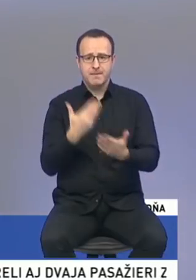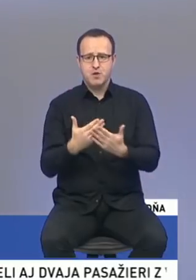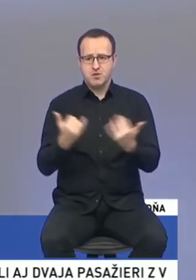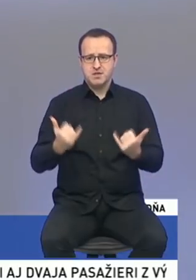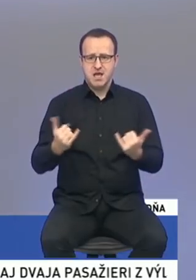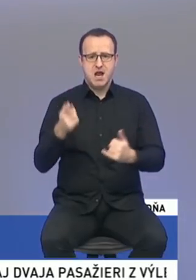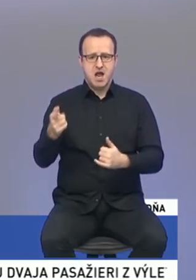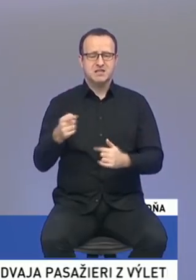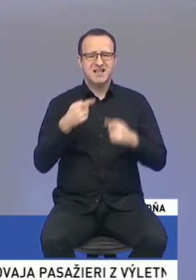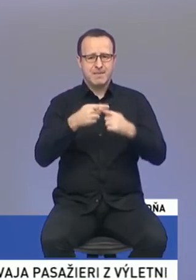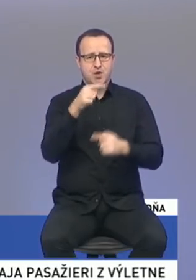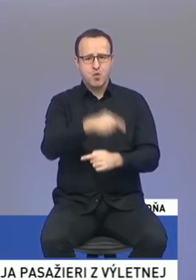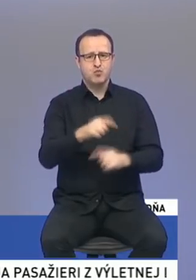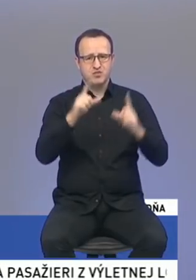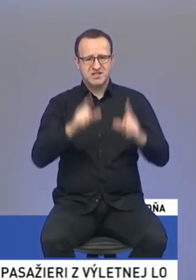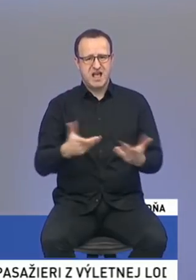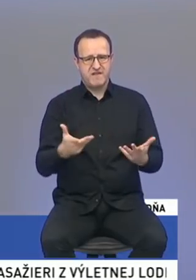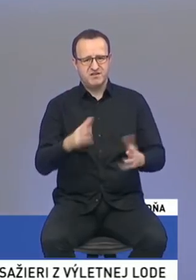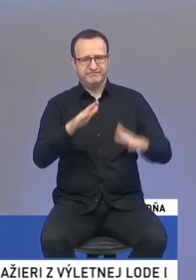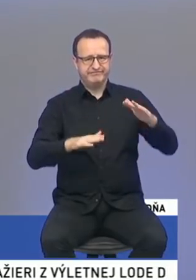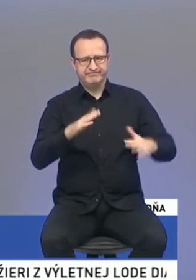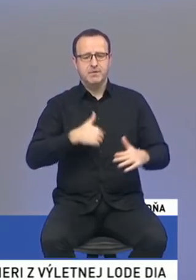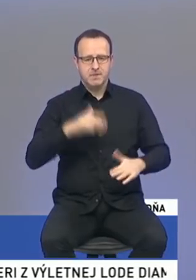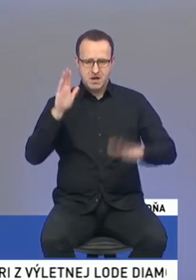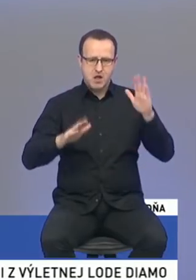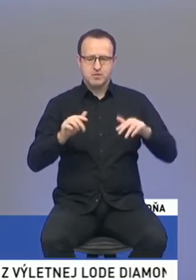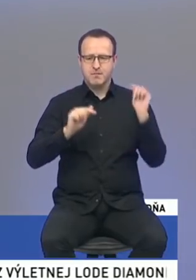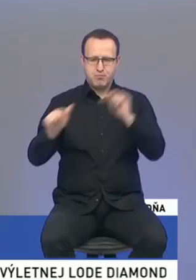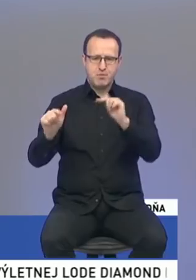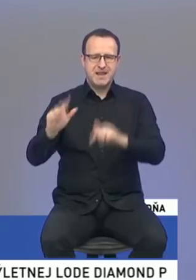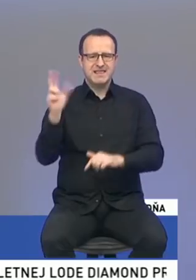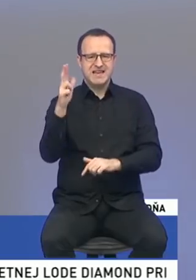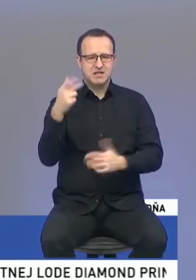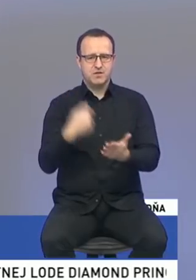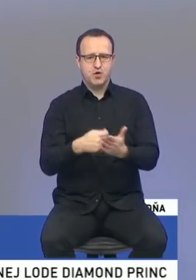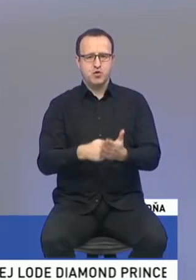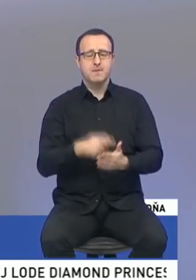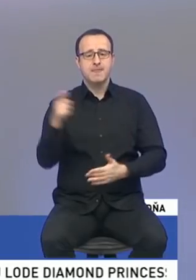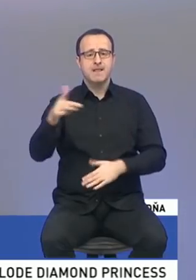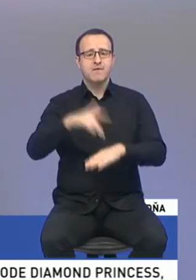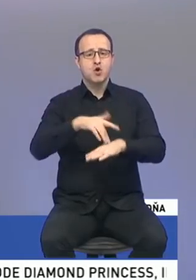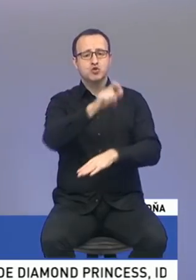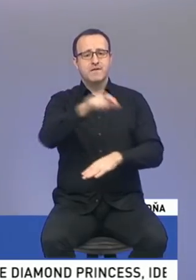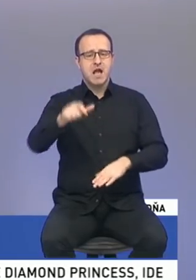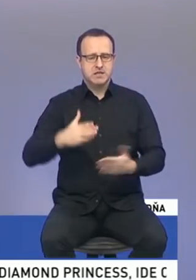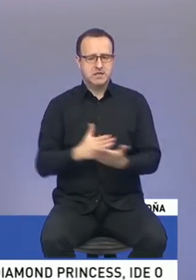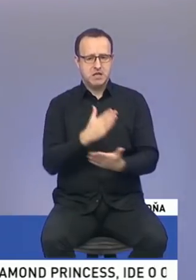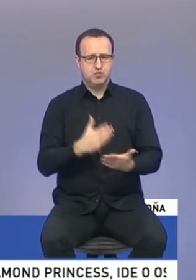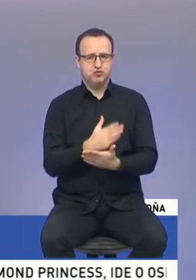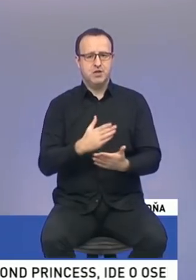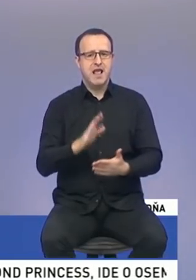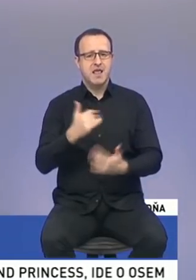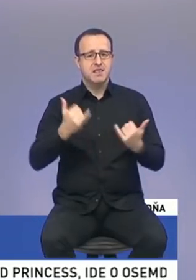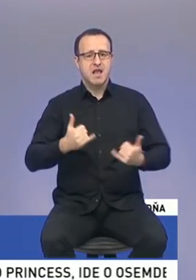schôdzi, napriek tomu, že ten stav je taký, aký je, zahlasujeme za ten 13. dôchodok, pretože tí dôchodci to zaslúžia, ale nie teraz. Oni si to už